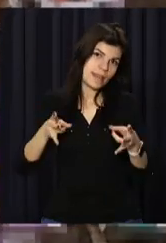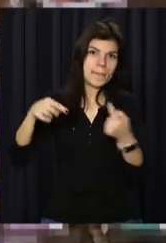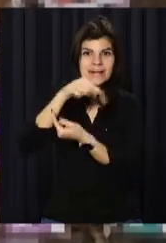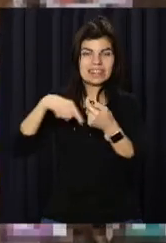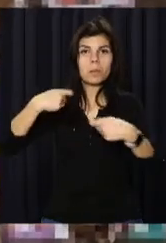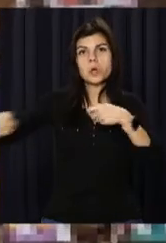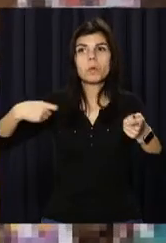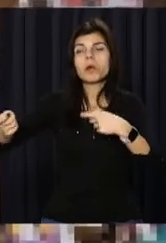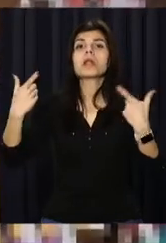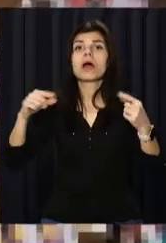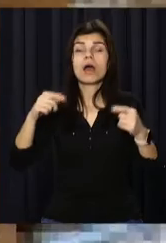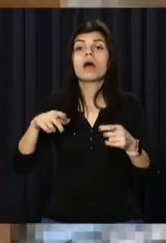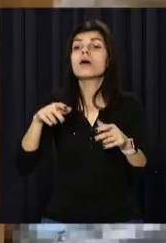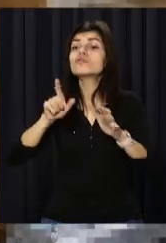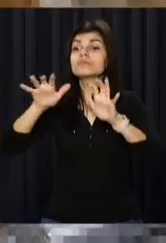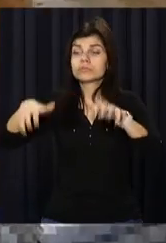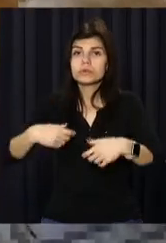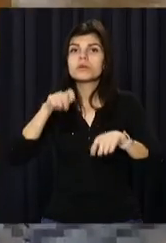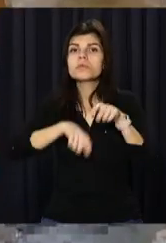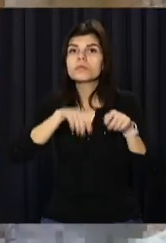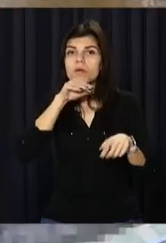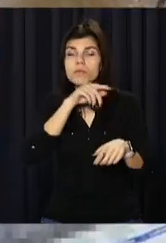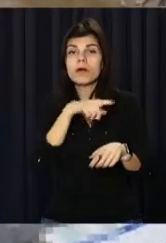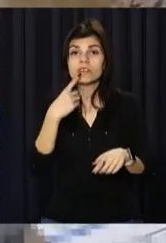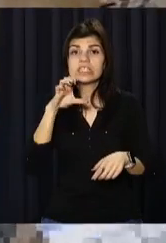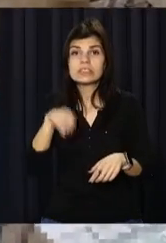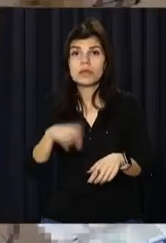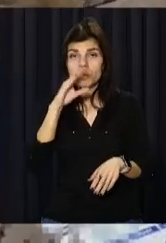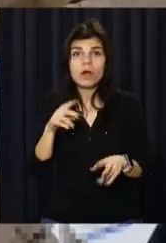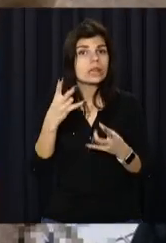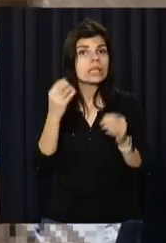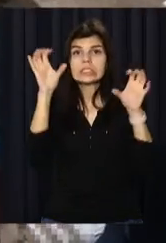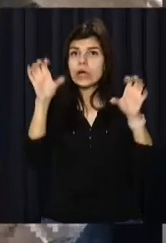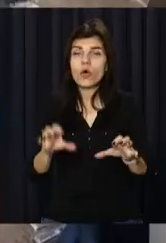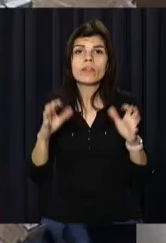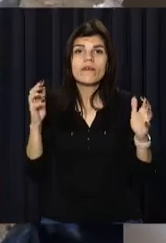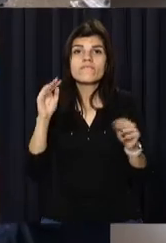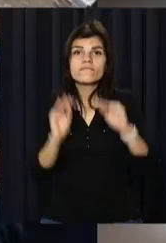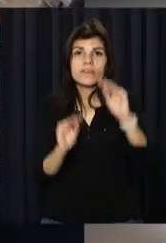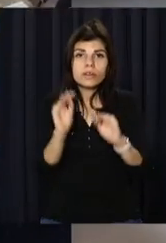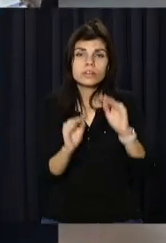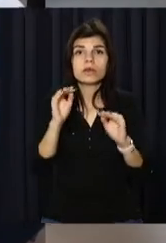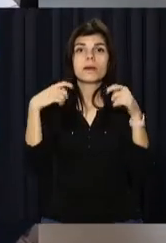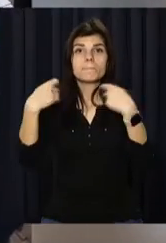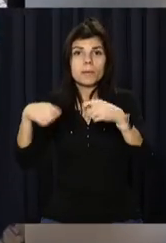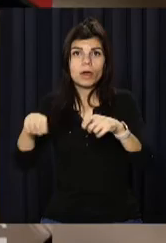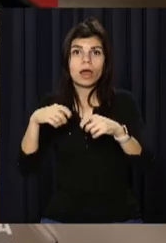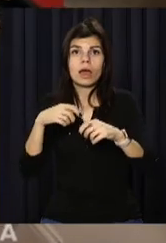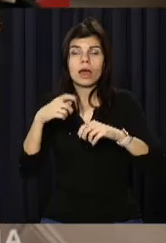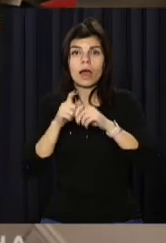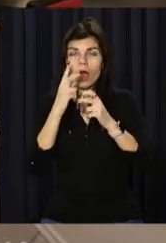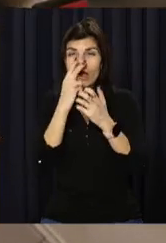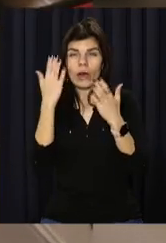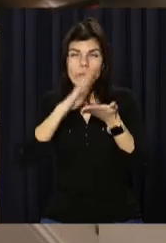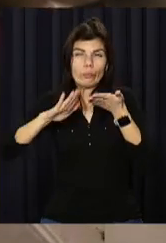партію направили на експертизу. Наразі чоловікові світить стаття за незаконне виготовлення зберігання та збут підакцизних товарів.